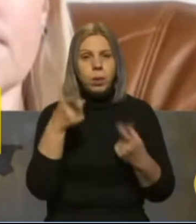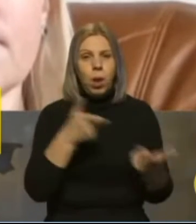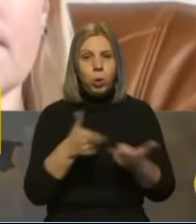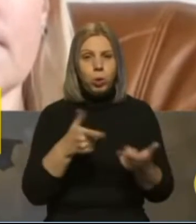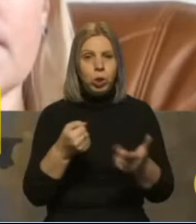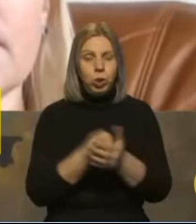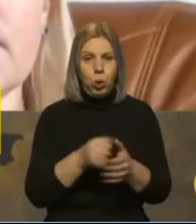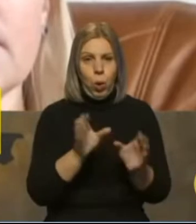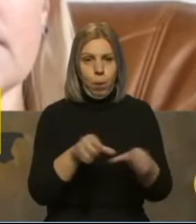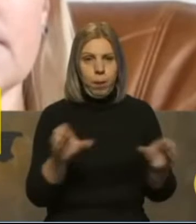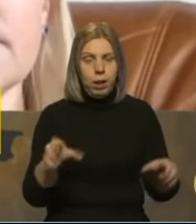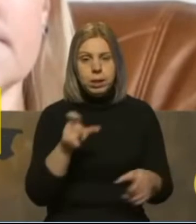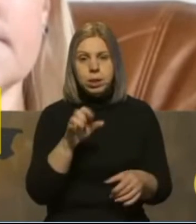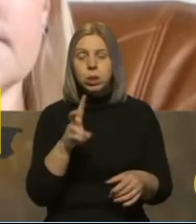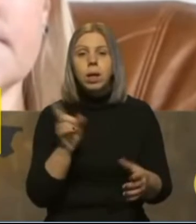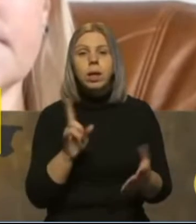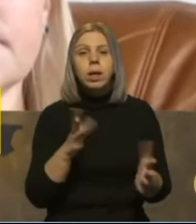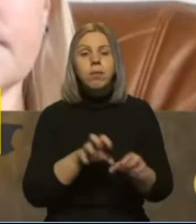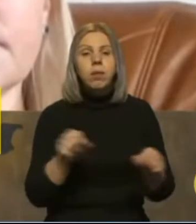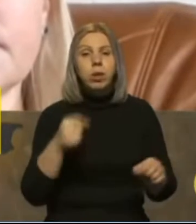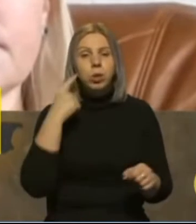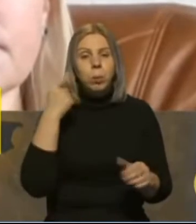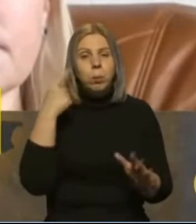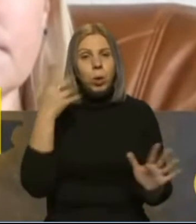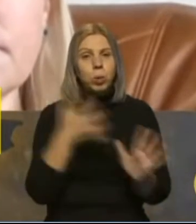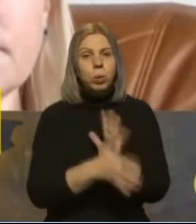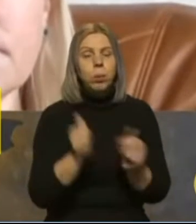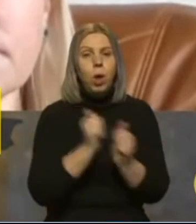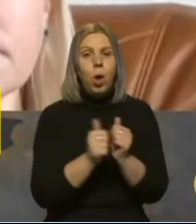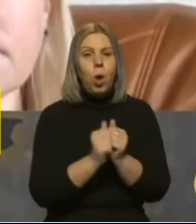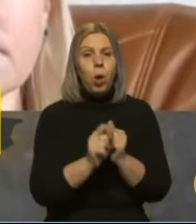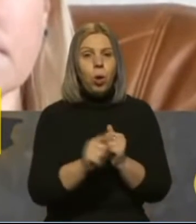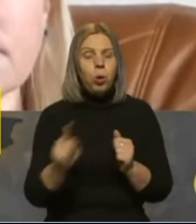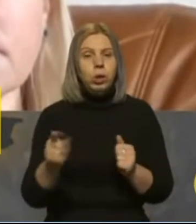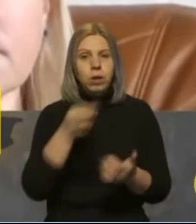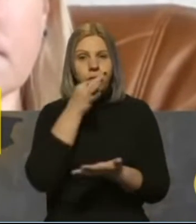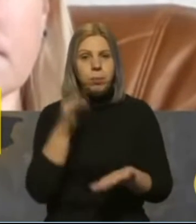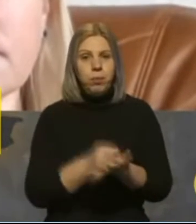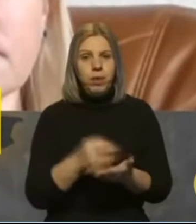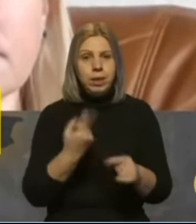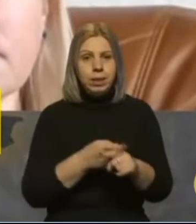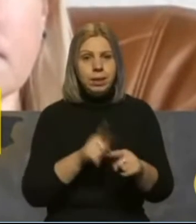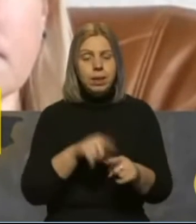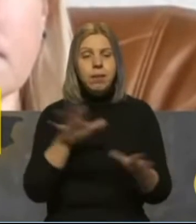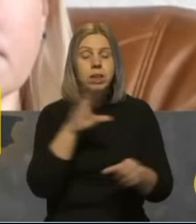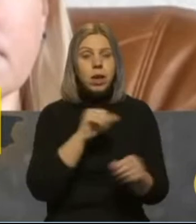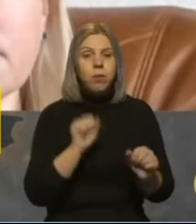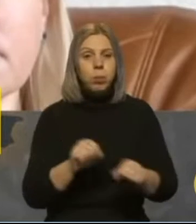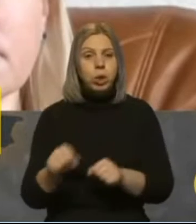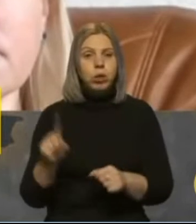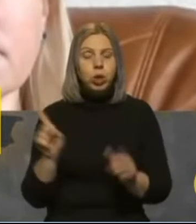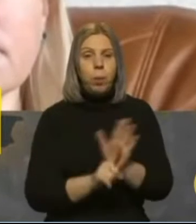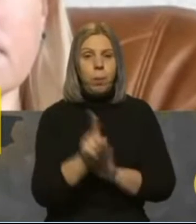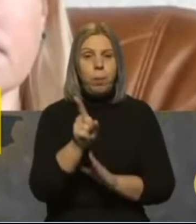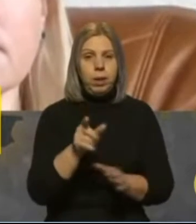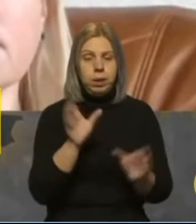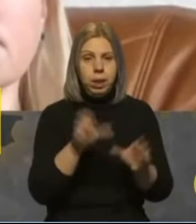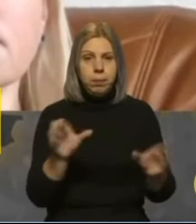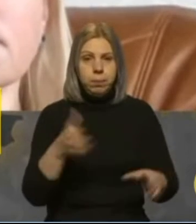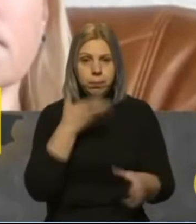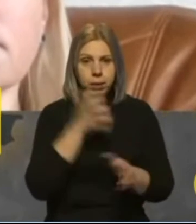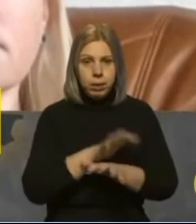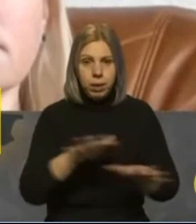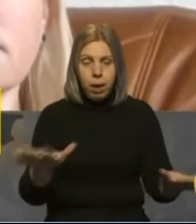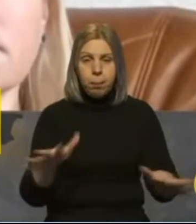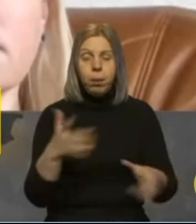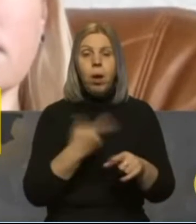готується до опалювального сезону, і чим ми від влади, звісно, розуміємо, що кожен відповідальний за це робить все можливе, аби почати опалювальний сезон